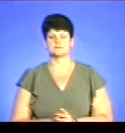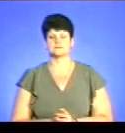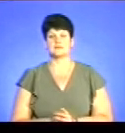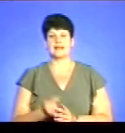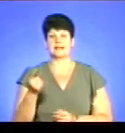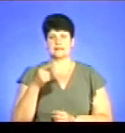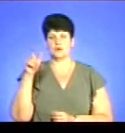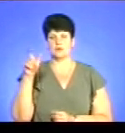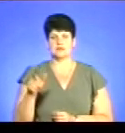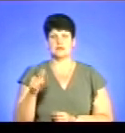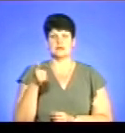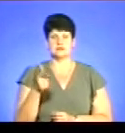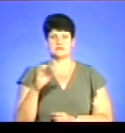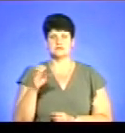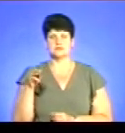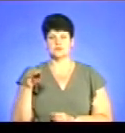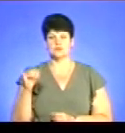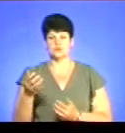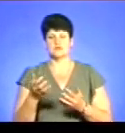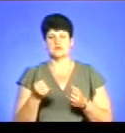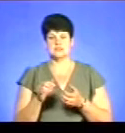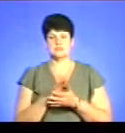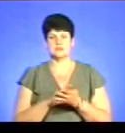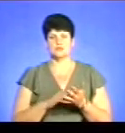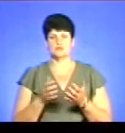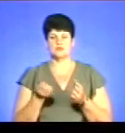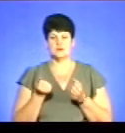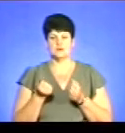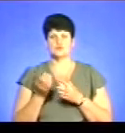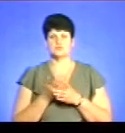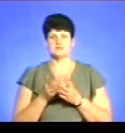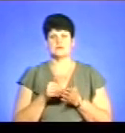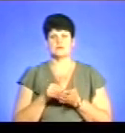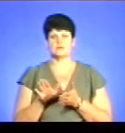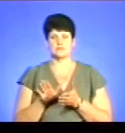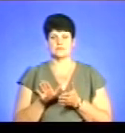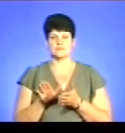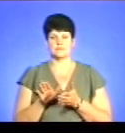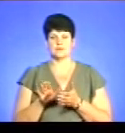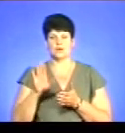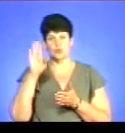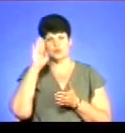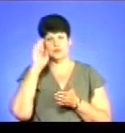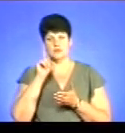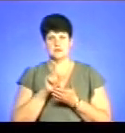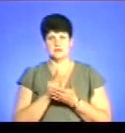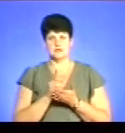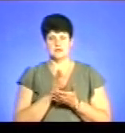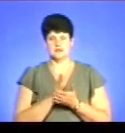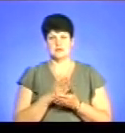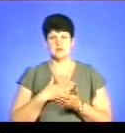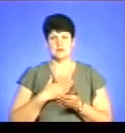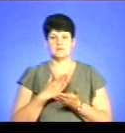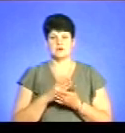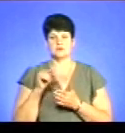Тернополянці Галині Стасюк у прийнятті заяви на отримання субсидії відмовили. Чоловік має пенсію, Ну я маю